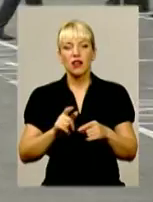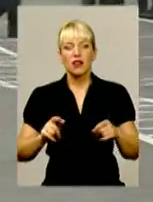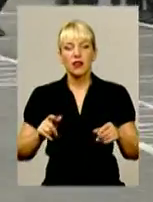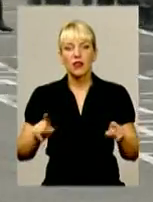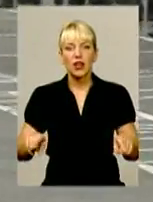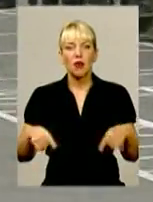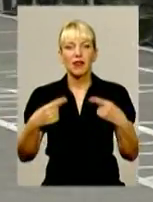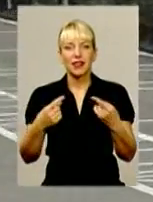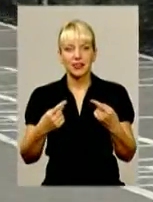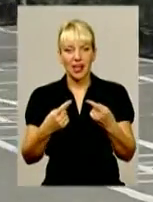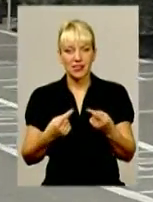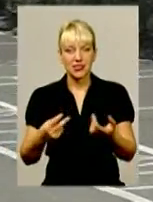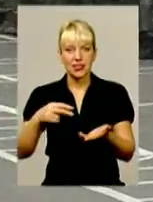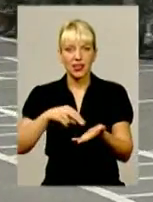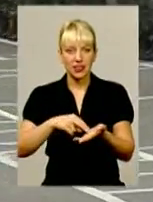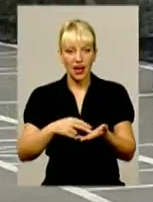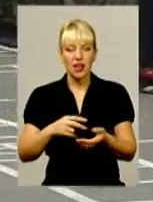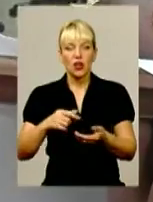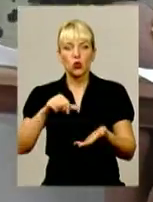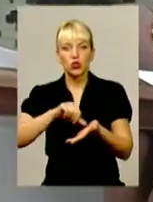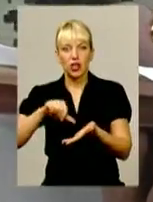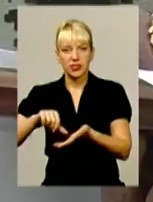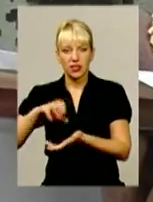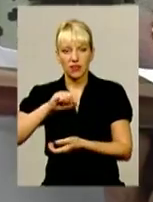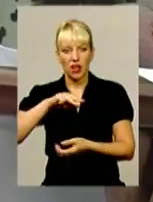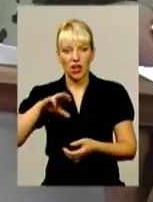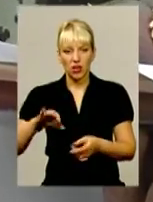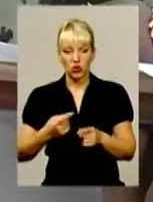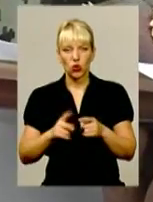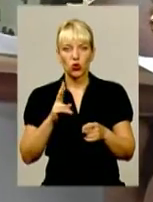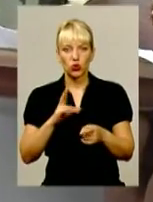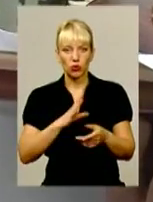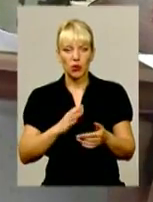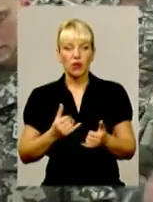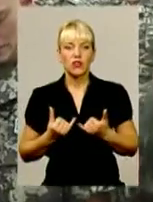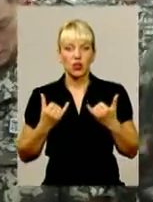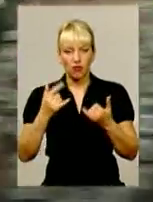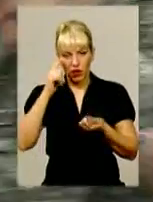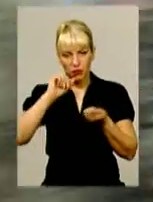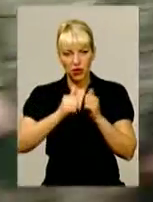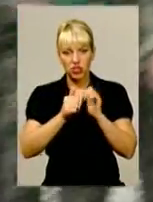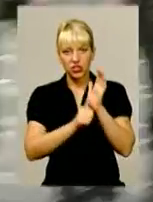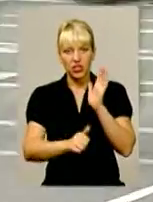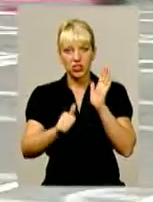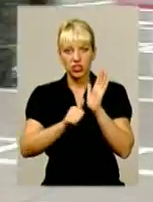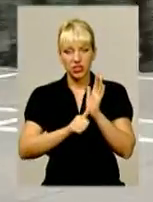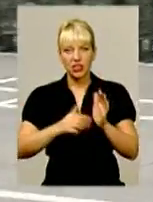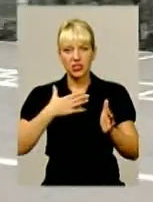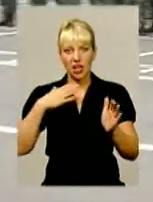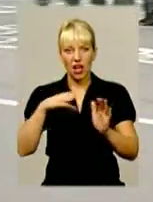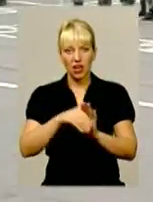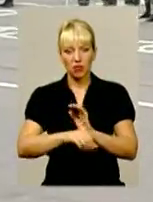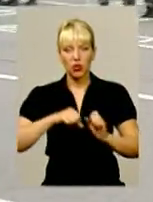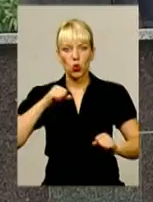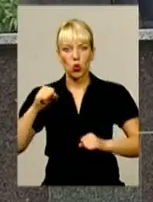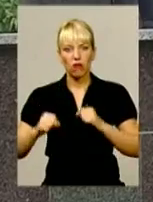змаганнях у Хмельницькому було 25-ро. І які, разом із рештою присутніх, вшанували пам'ять 66 загиблих товаришів хвилиної